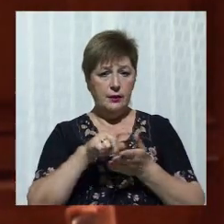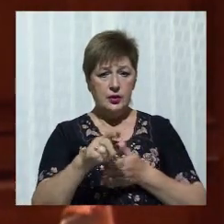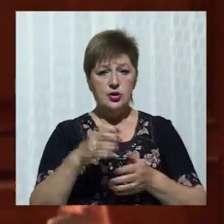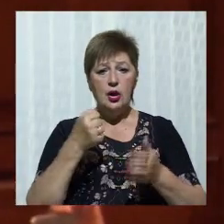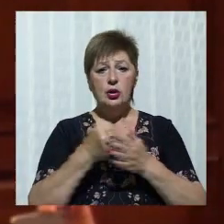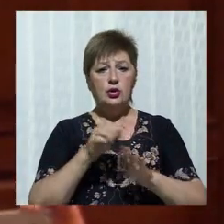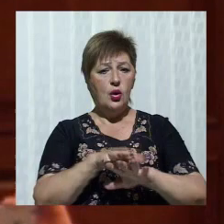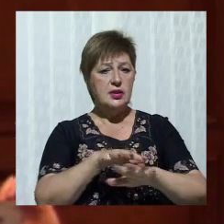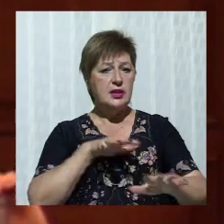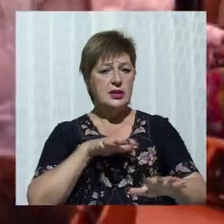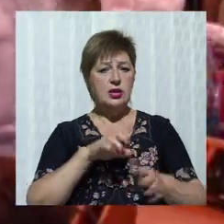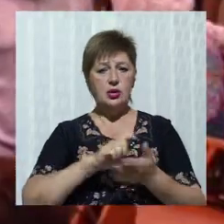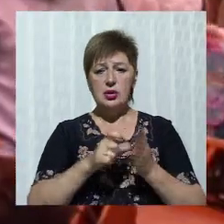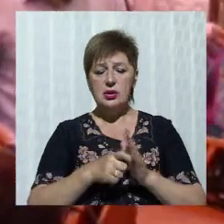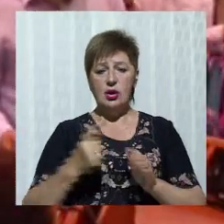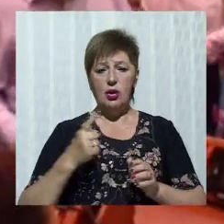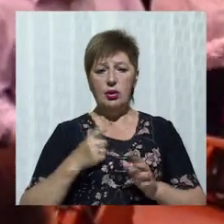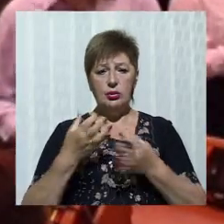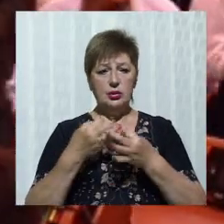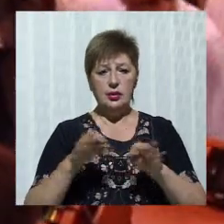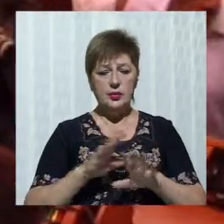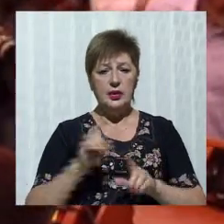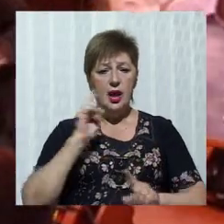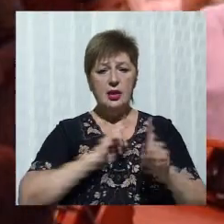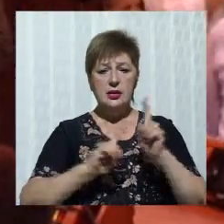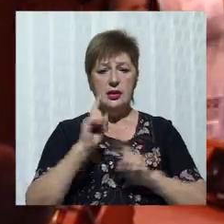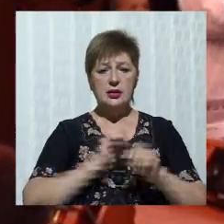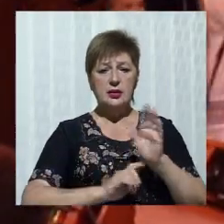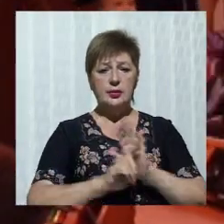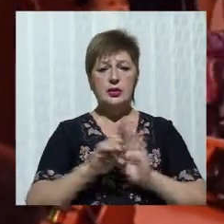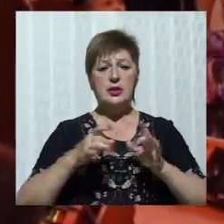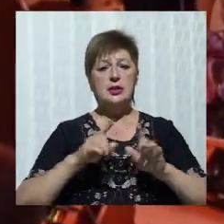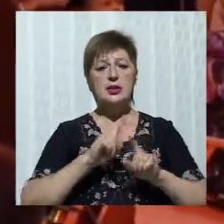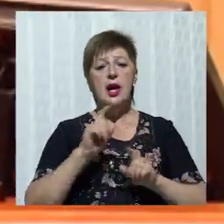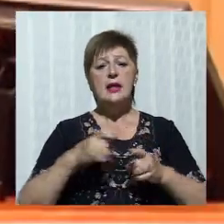сесійної зали охорона їх не пропустила. Сесія розпочалася з нагородження дітей.